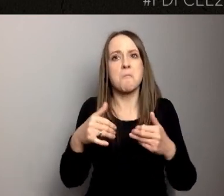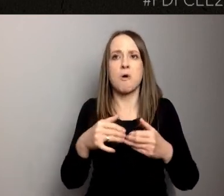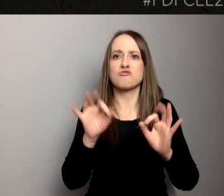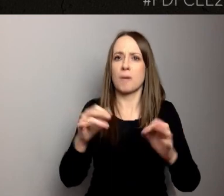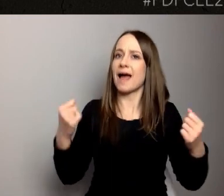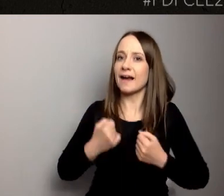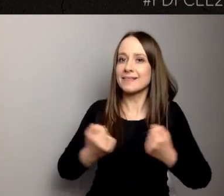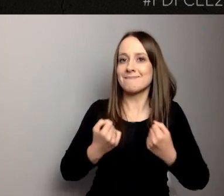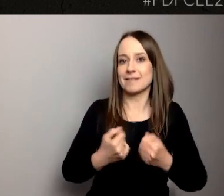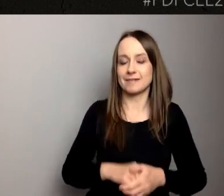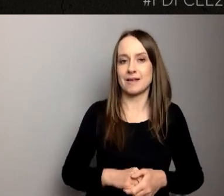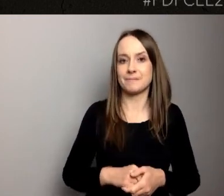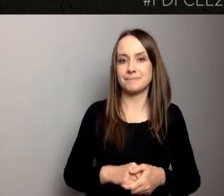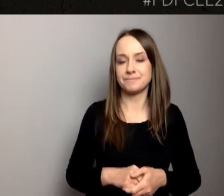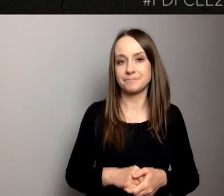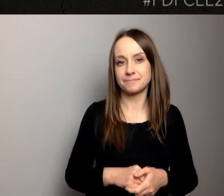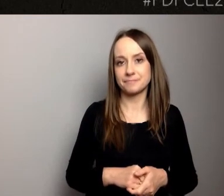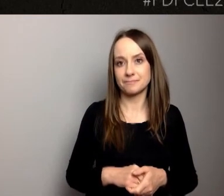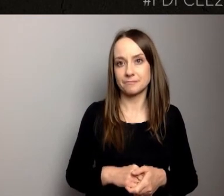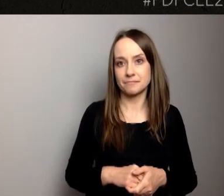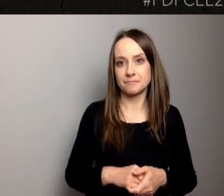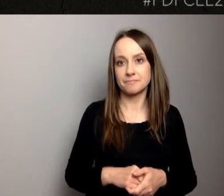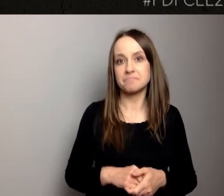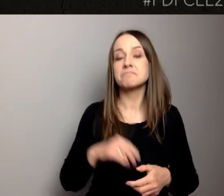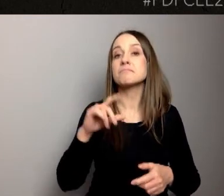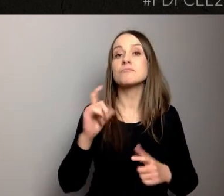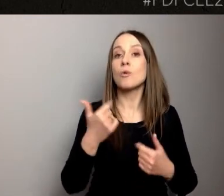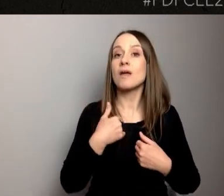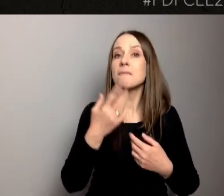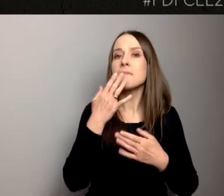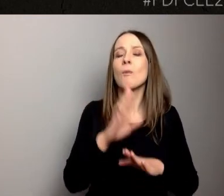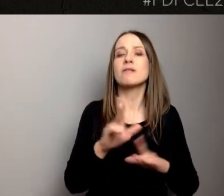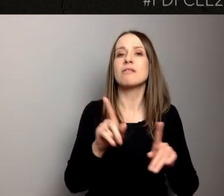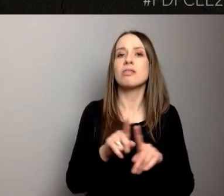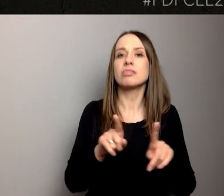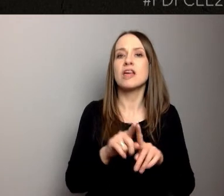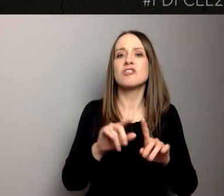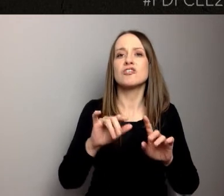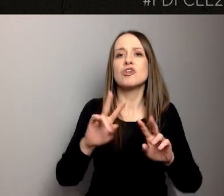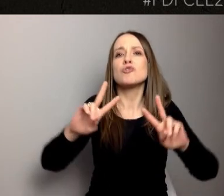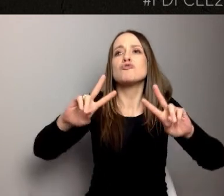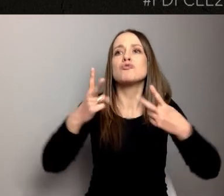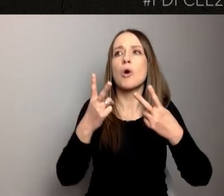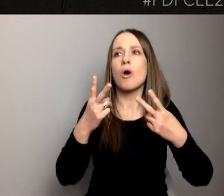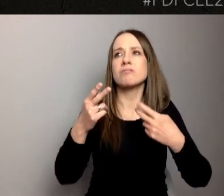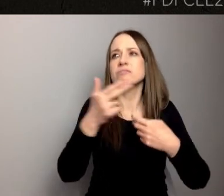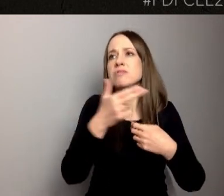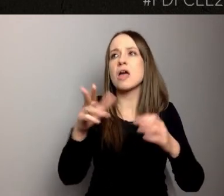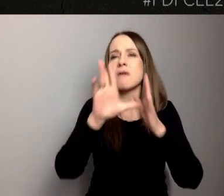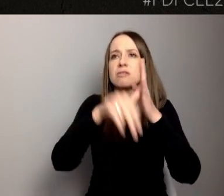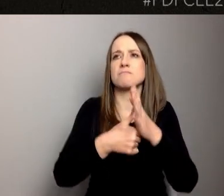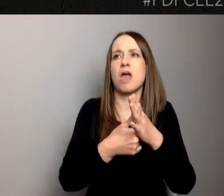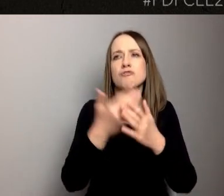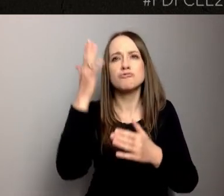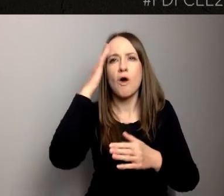właśnie chciałam pokazać, co pokazałam, kiedy rozmawialiśmy o tym, jak czerpać wiedzę o mieście. I dane o mieście